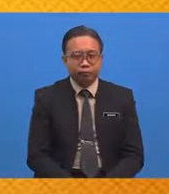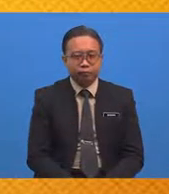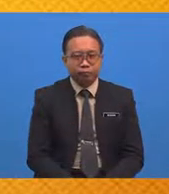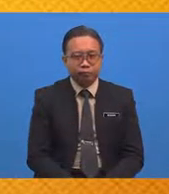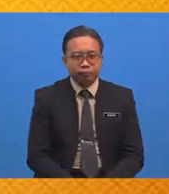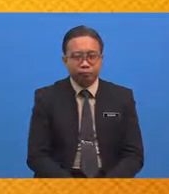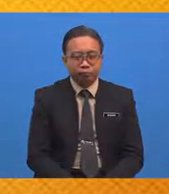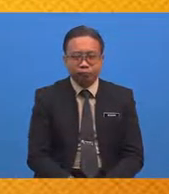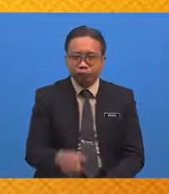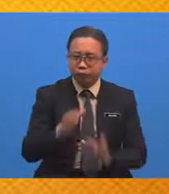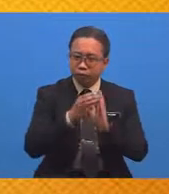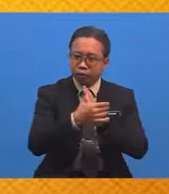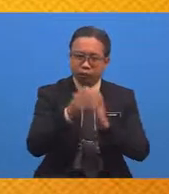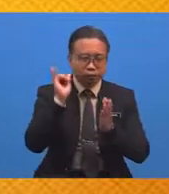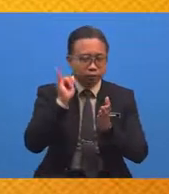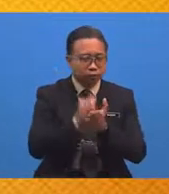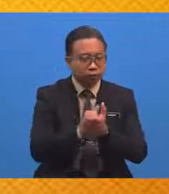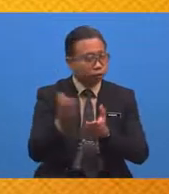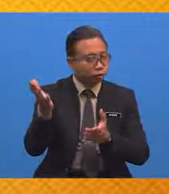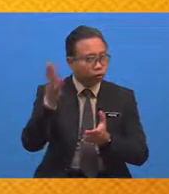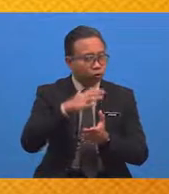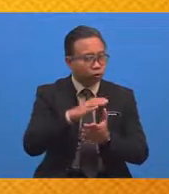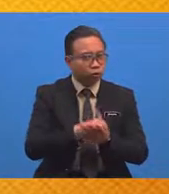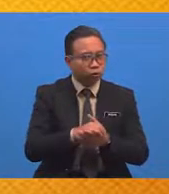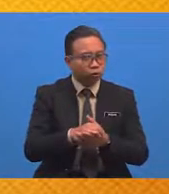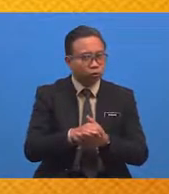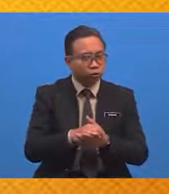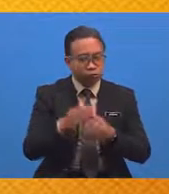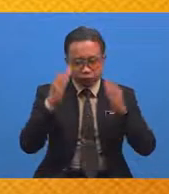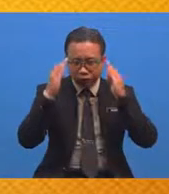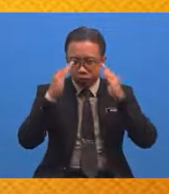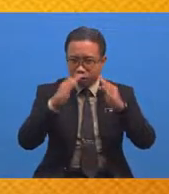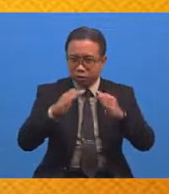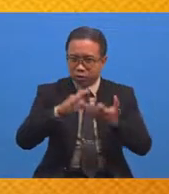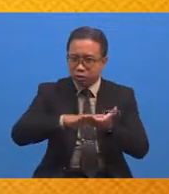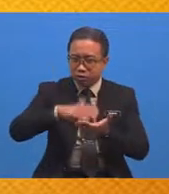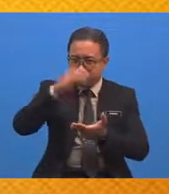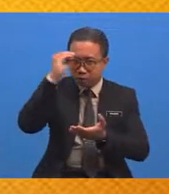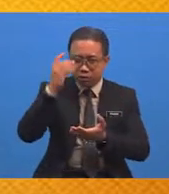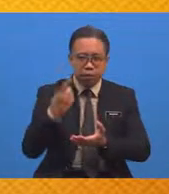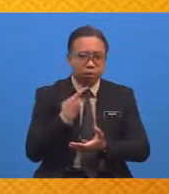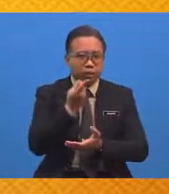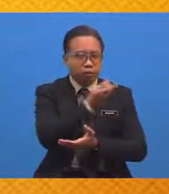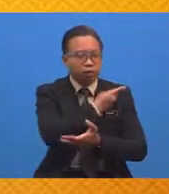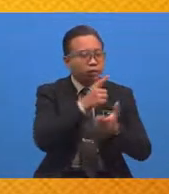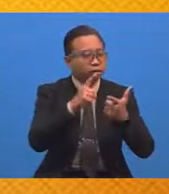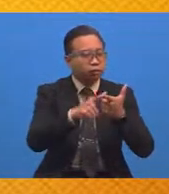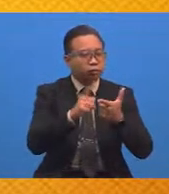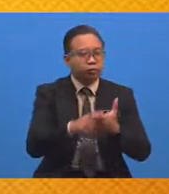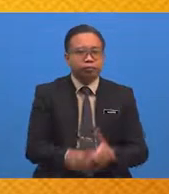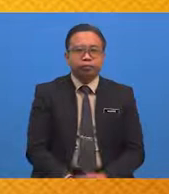Oleh itu Jom Kita lebih fokus Pembelajaran kita Yang kedua